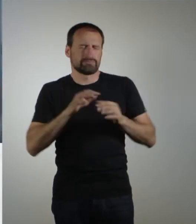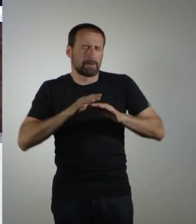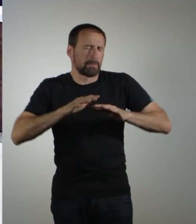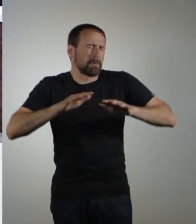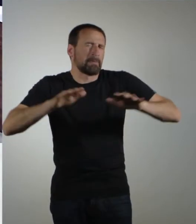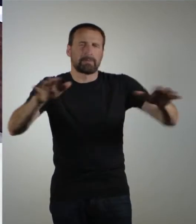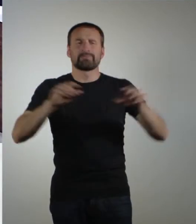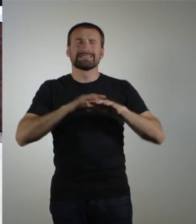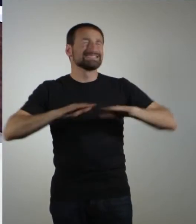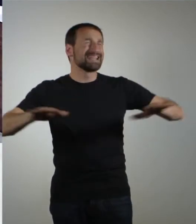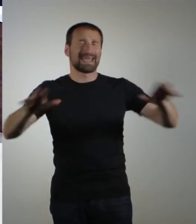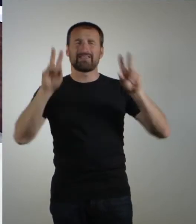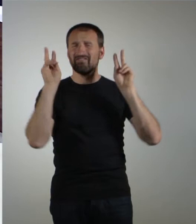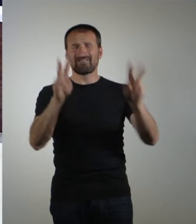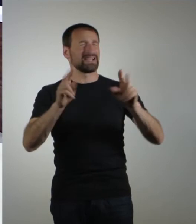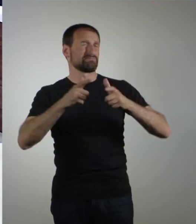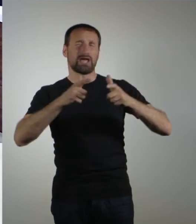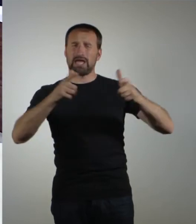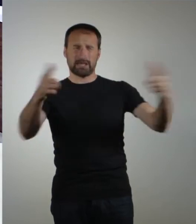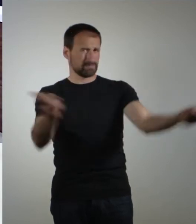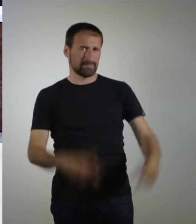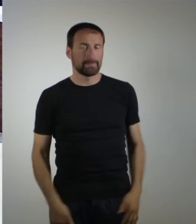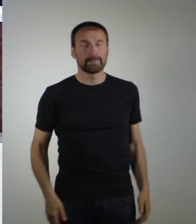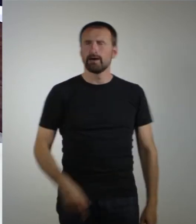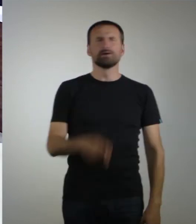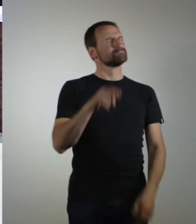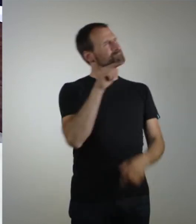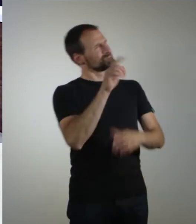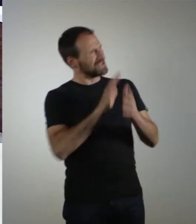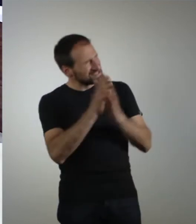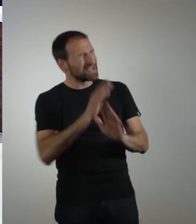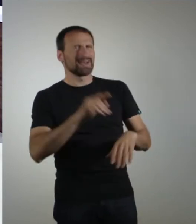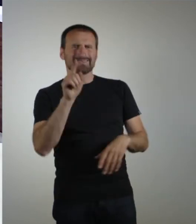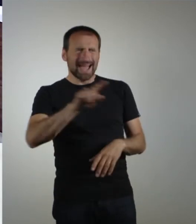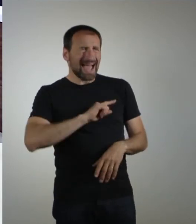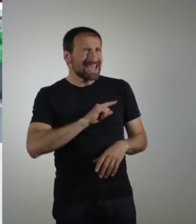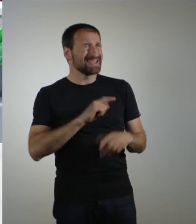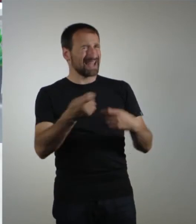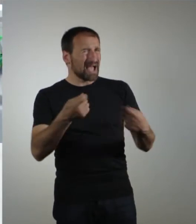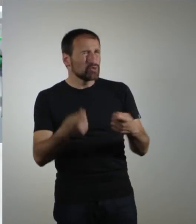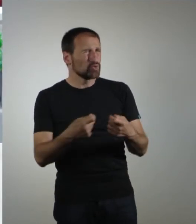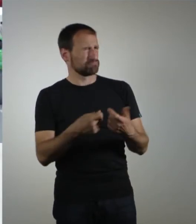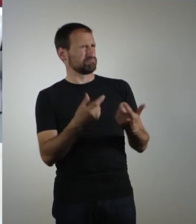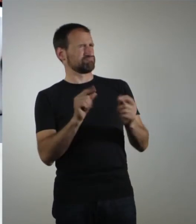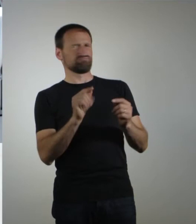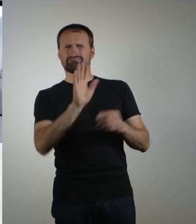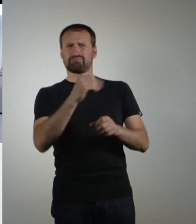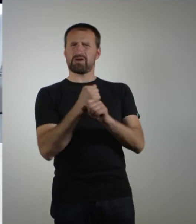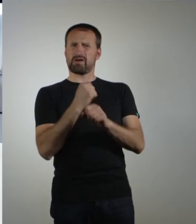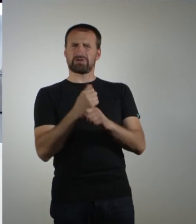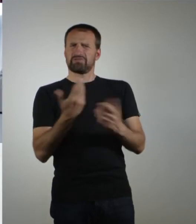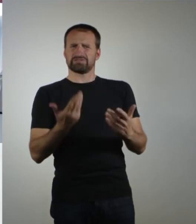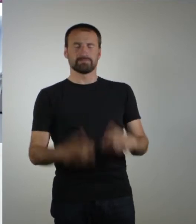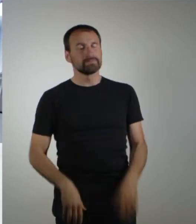riesengroß und wächst halt auch stetig. Ihr habt ja erzählt, ihr habt eine eigene Agentur. Was ist denn da so eure tägliche Arbeit? Wenn zum Beispiel ein neues Spiel entwickelt wird,